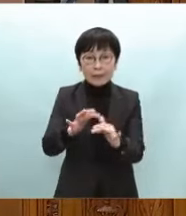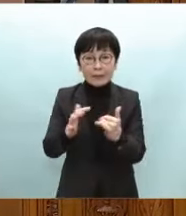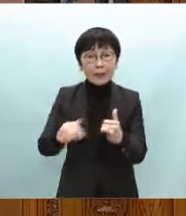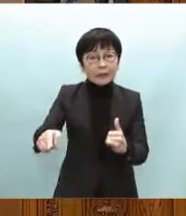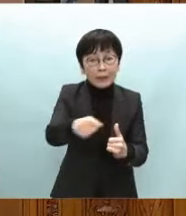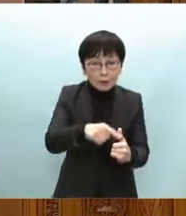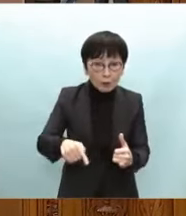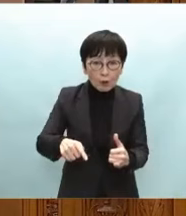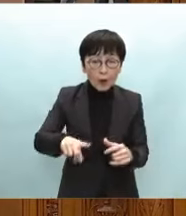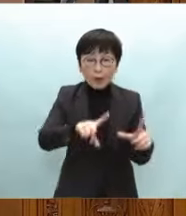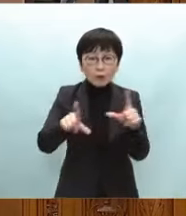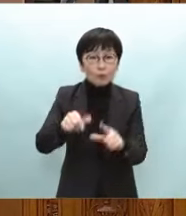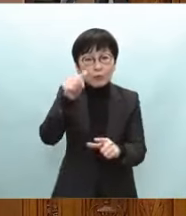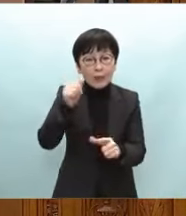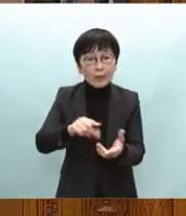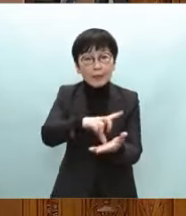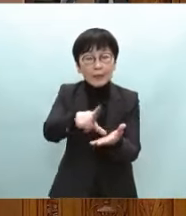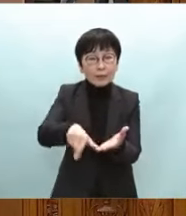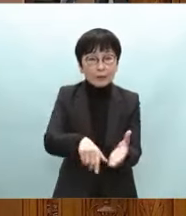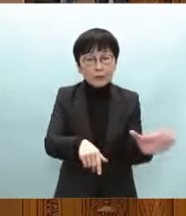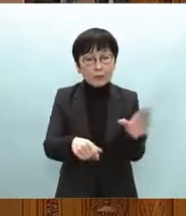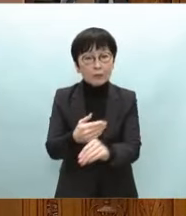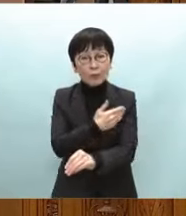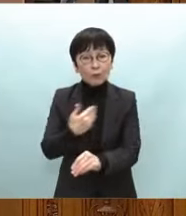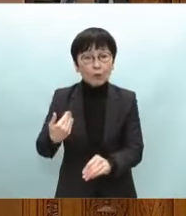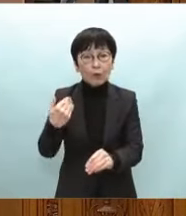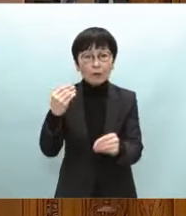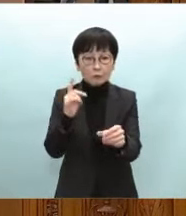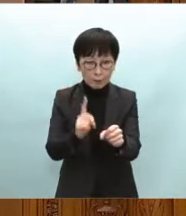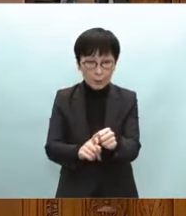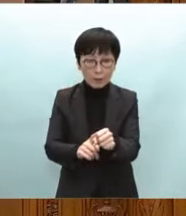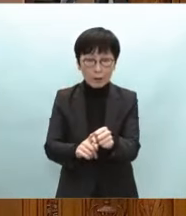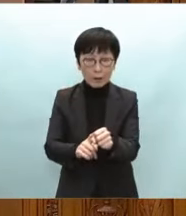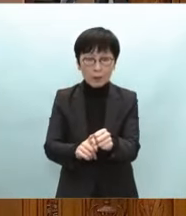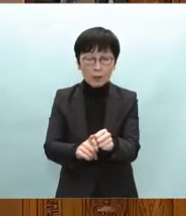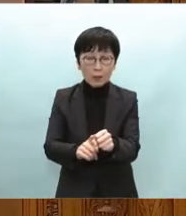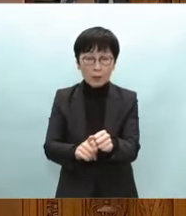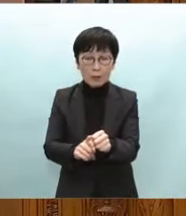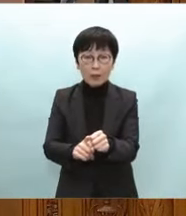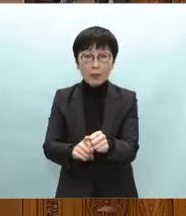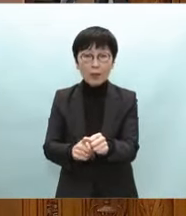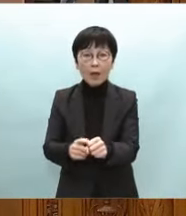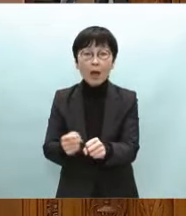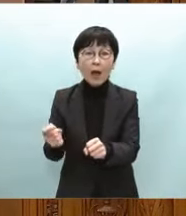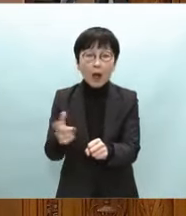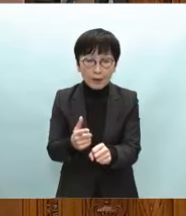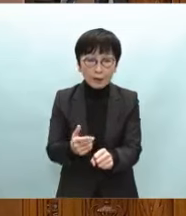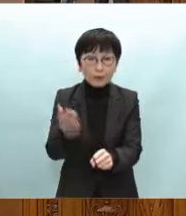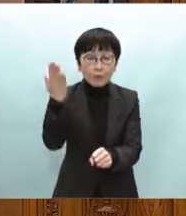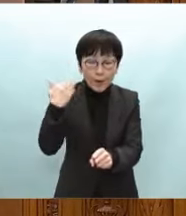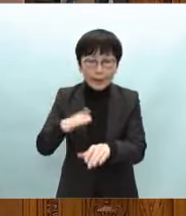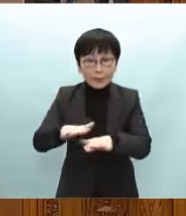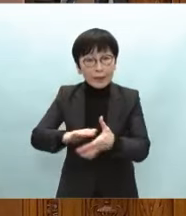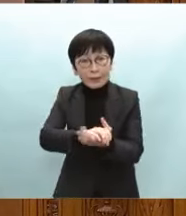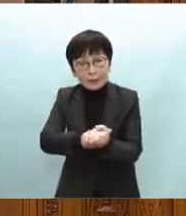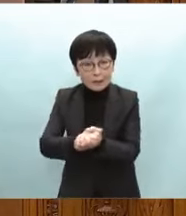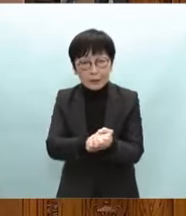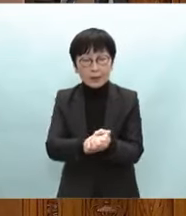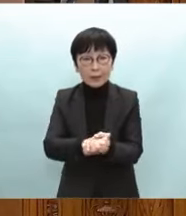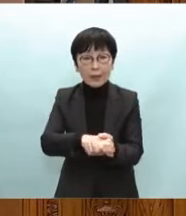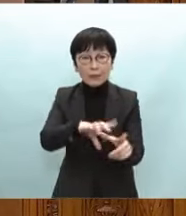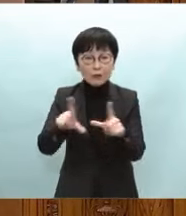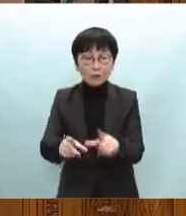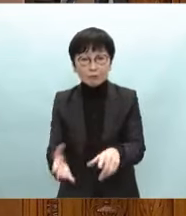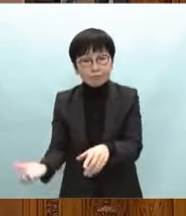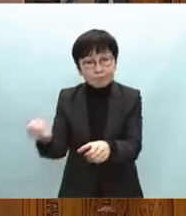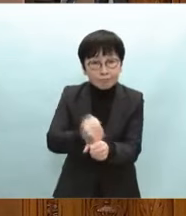住み慣れた土地に戻って来られるようそして一日も早く元の平穏な生活を取り戻す